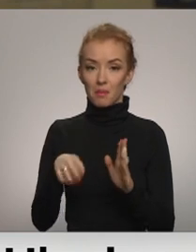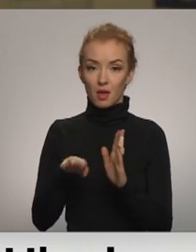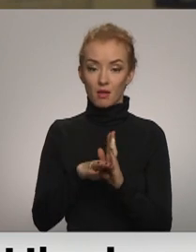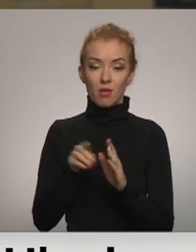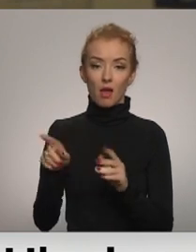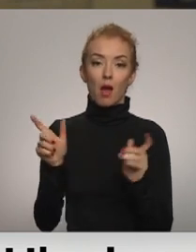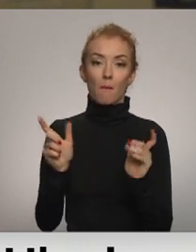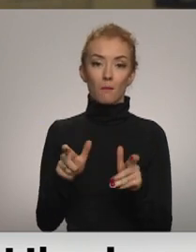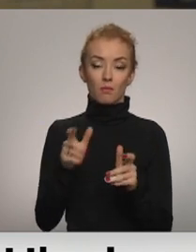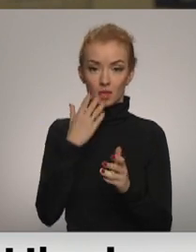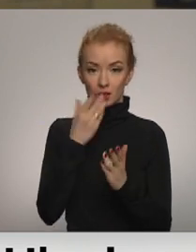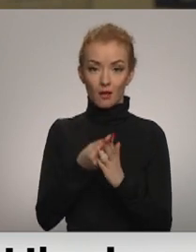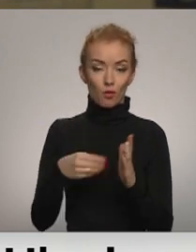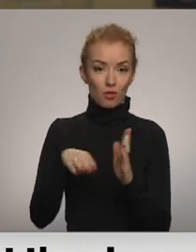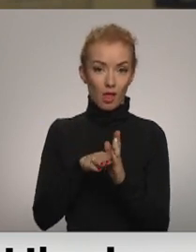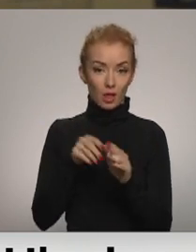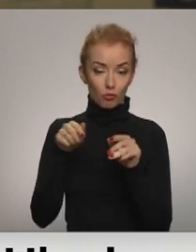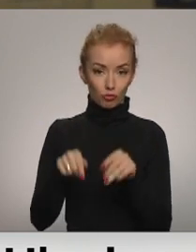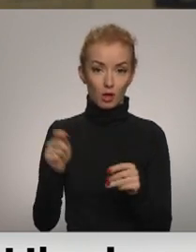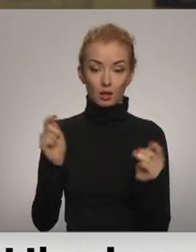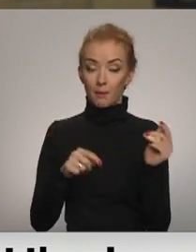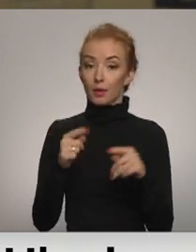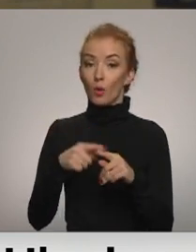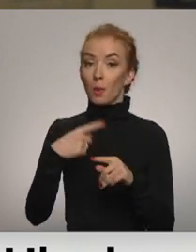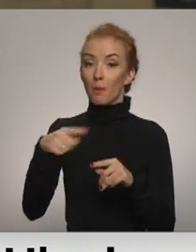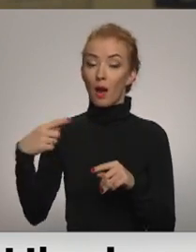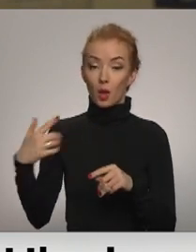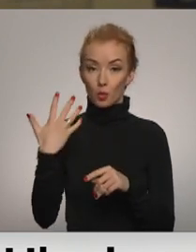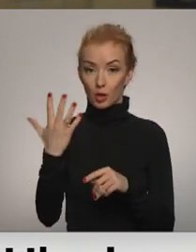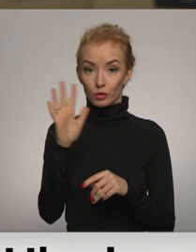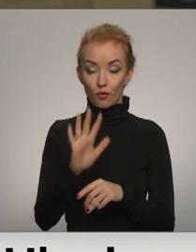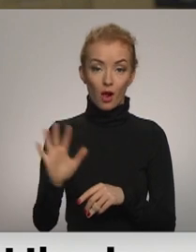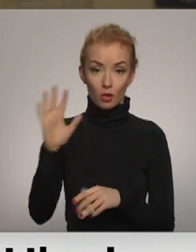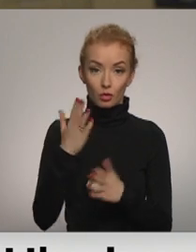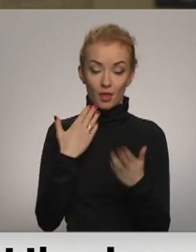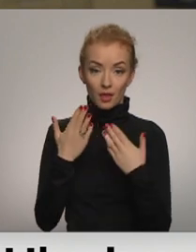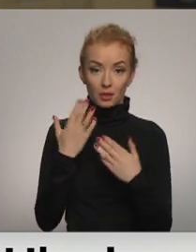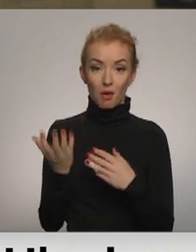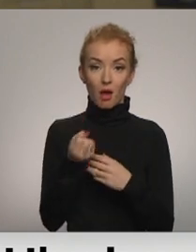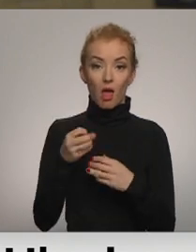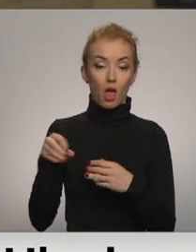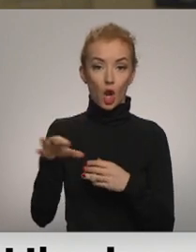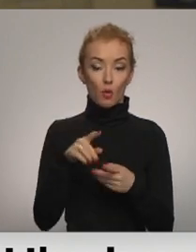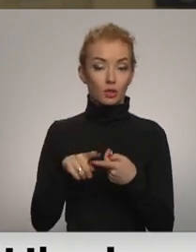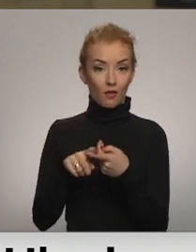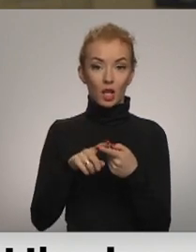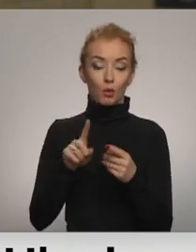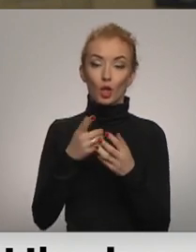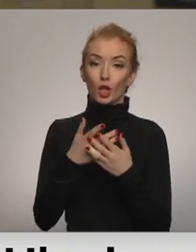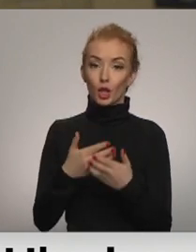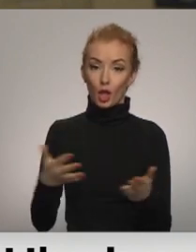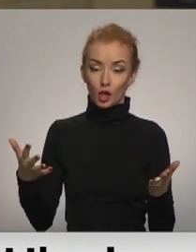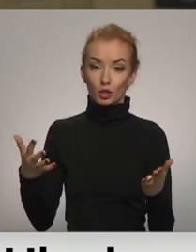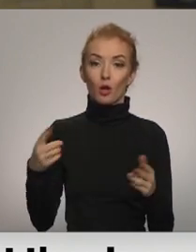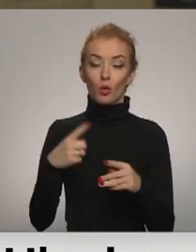jo tā ir apturējis savu dalību Austrumu partnerībā. Un pārējo piecu valstu attiecības ar Eiropas Savienību ir aršķirīgas. Vistuvākās tās, protams,